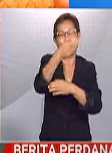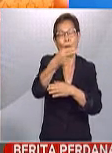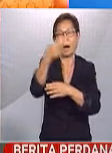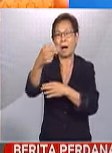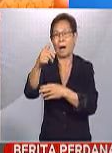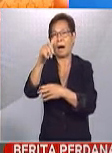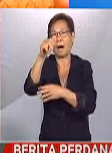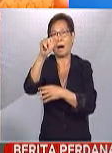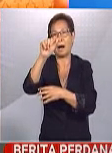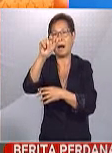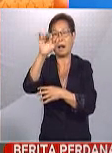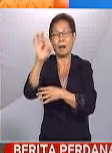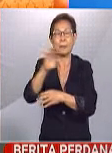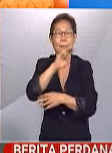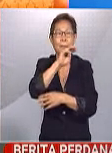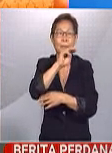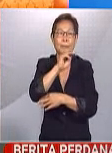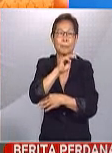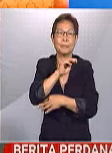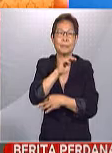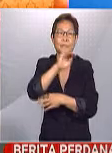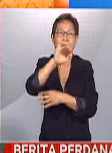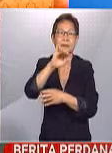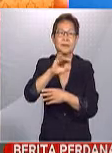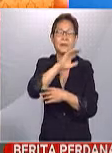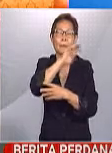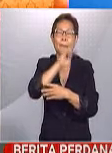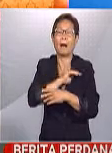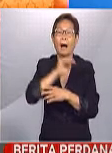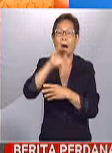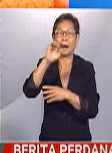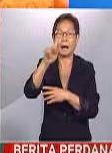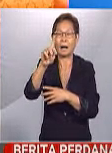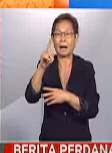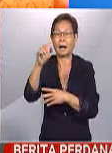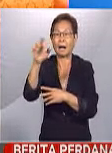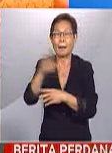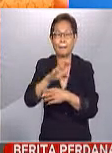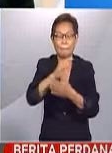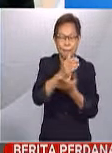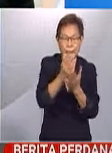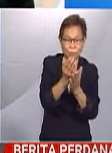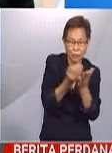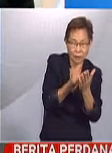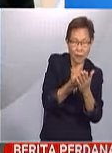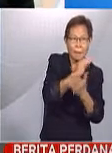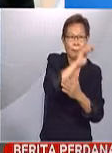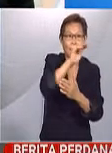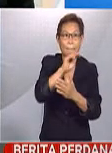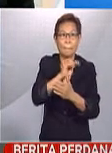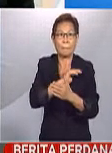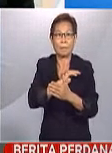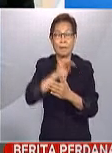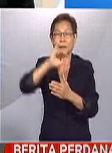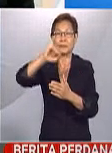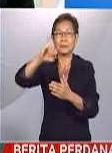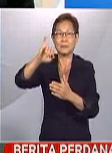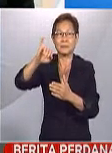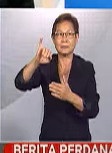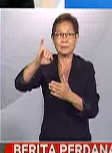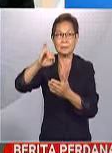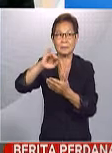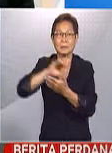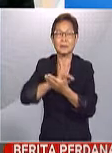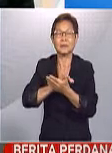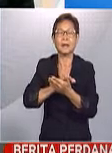Penasihat Media dan Komunikasi Datuk Abdul Qadir Jasin dan Pengarah Pejabat Belanjawan Negara Kementerian Keuangan Johan Mahmud Merikan. Sebelum